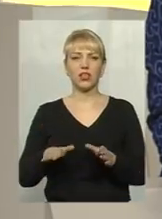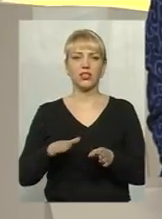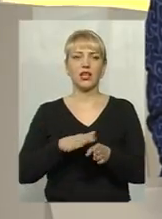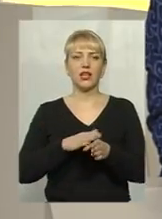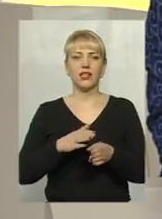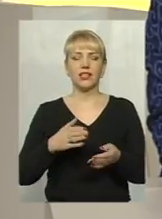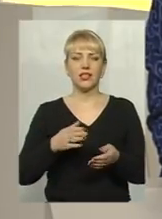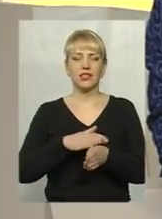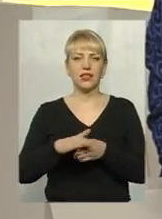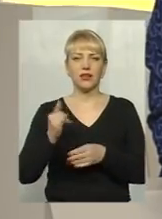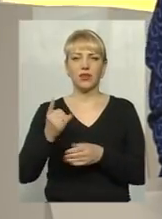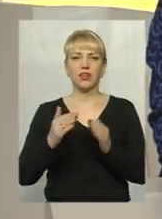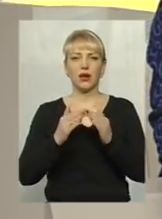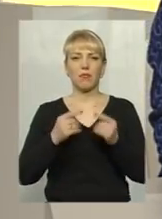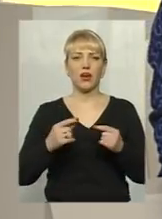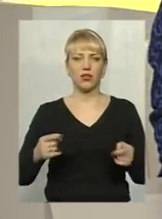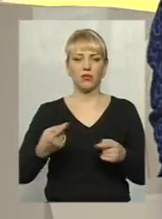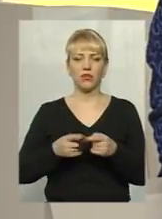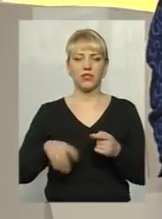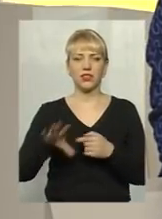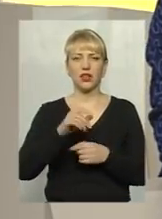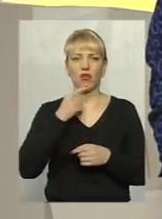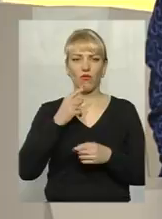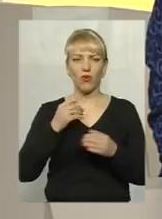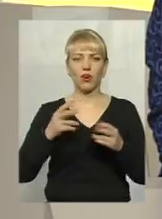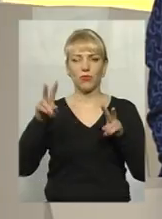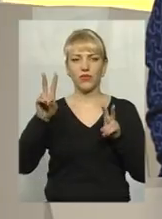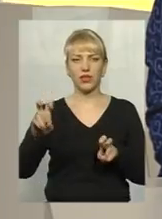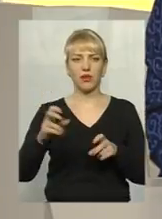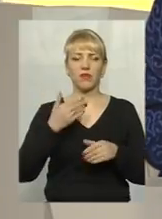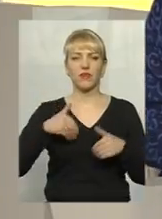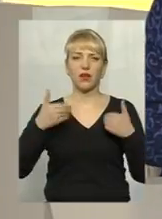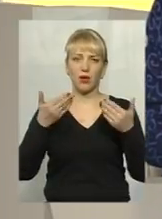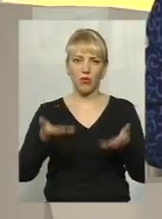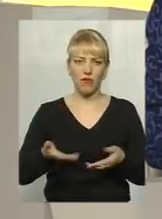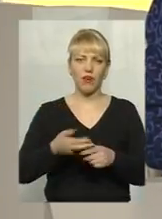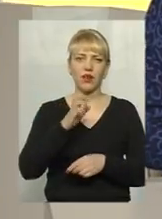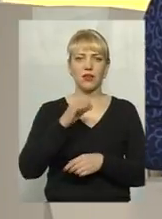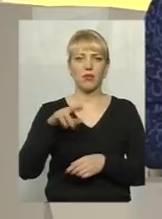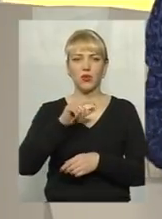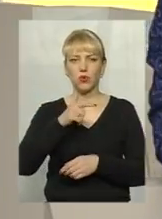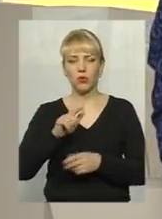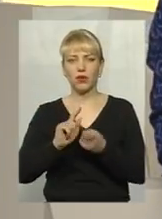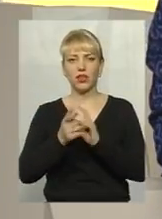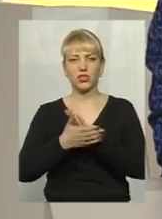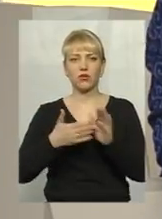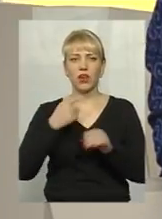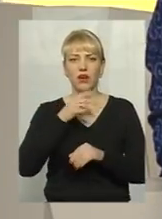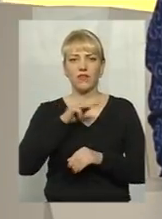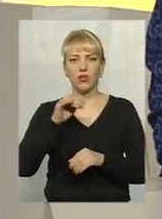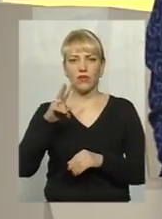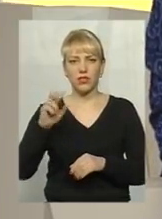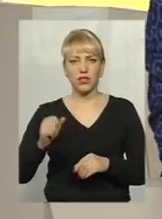а й їхнє майно. Про це сьогодні говоримо у темі. Вітаю вас, я Анна Вендюх, перекладна жестовому мову Оксани Фіновської.